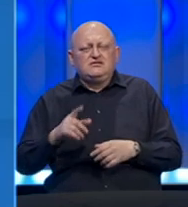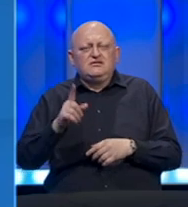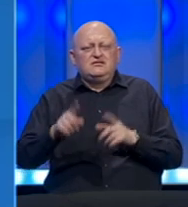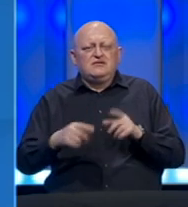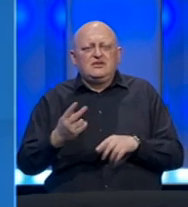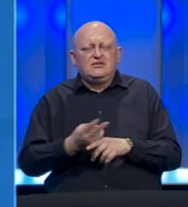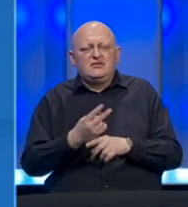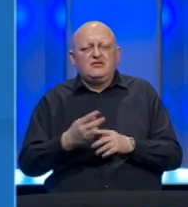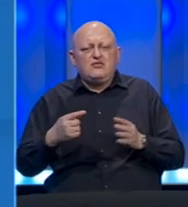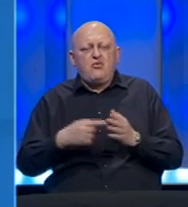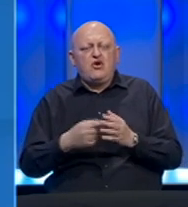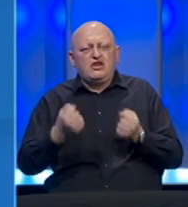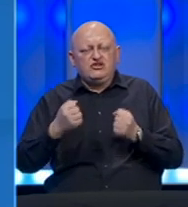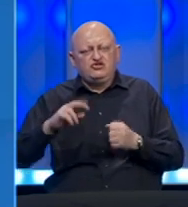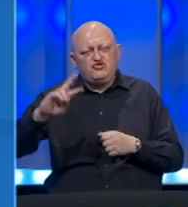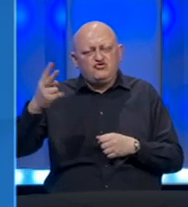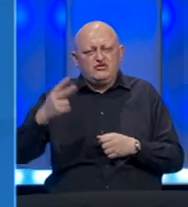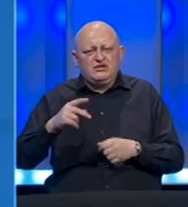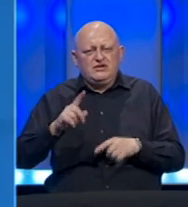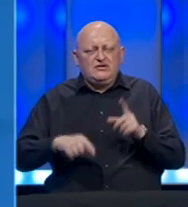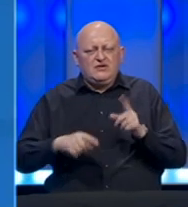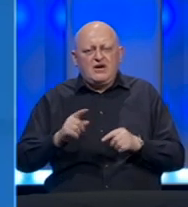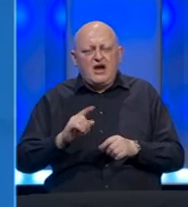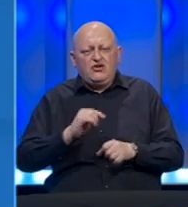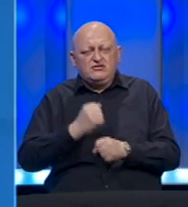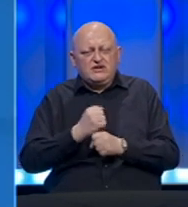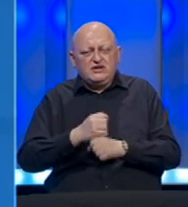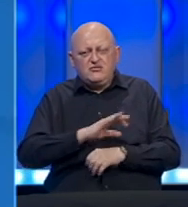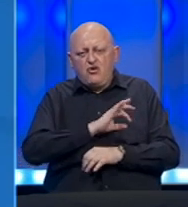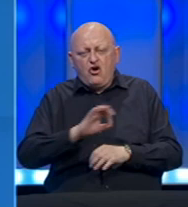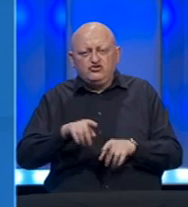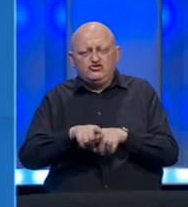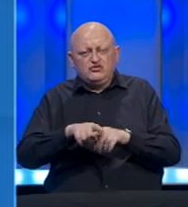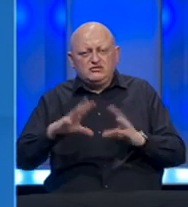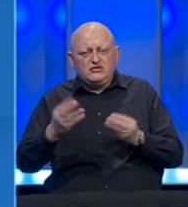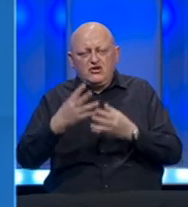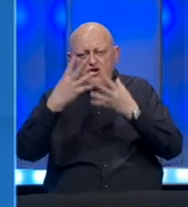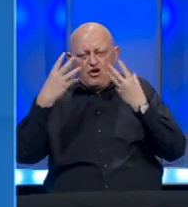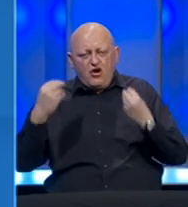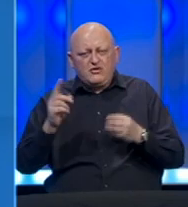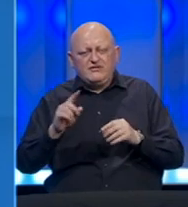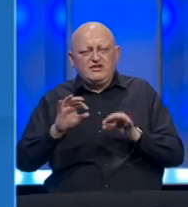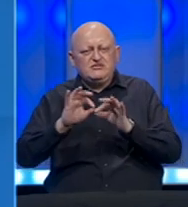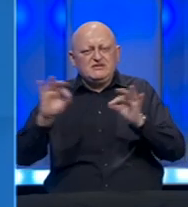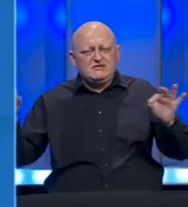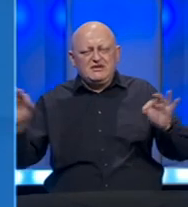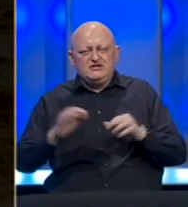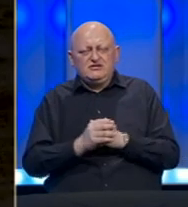neke zemlje su pogodjene jače od drugih. Ako ne djelujemo odlučno i kolektivno, oporavak neće biti simetričan.